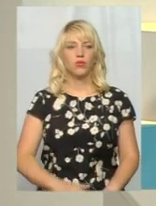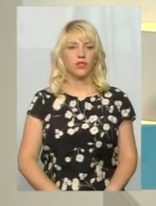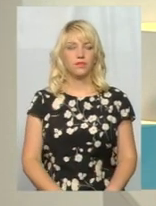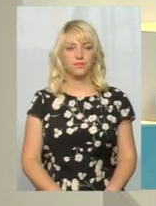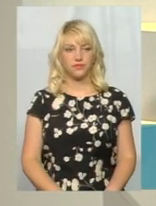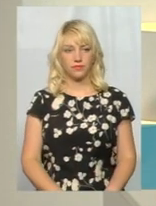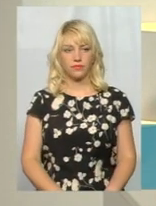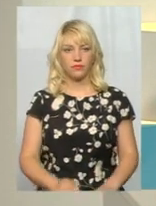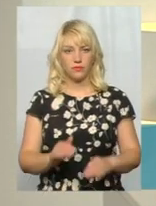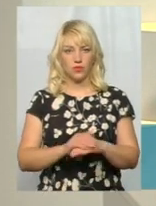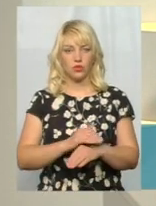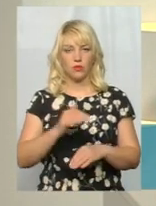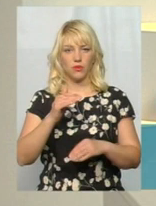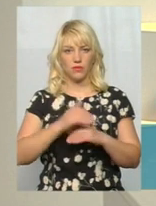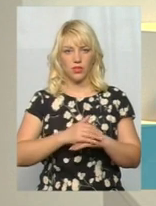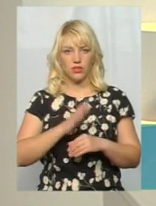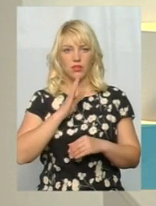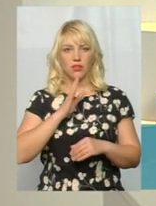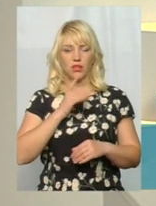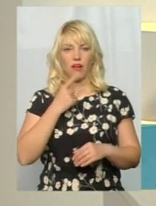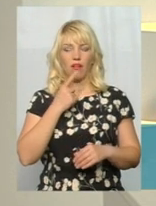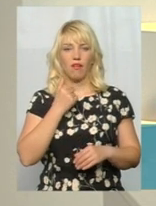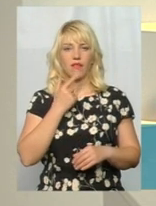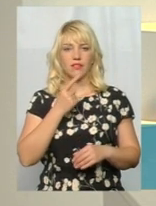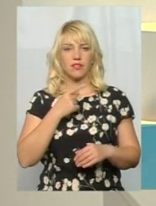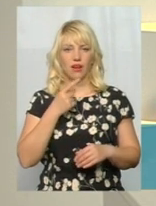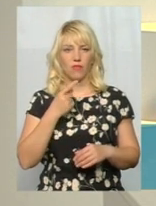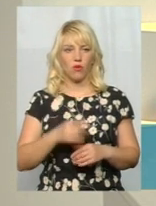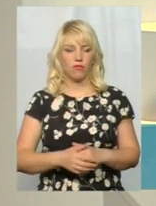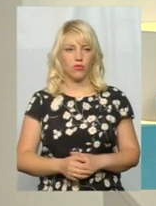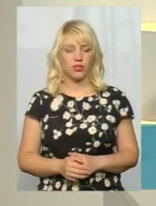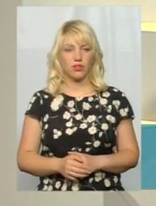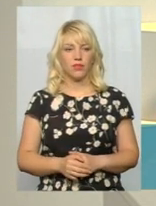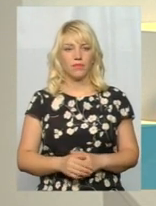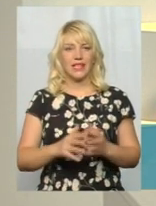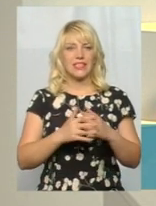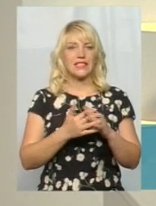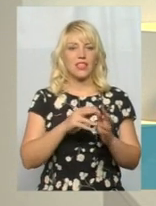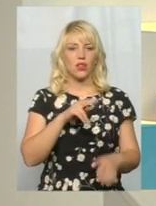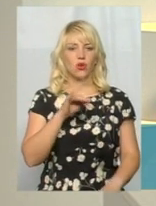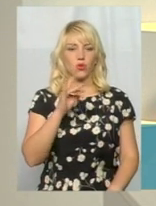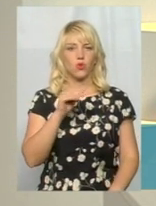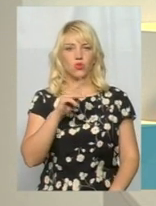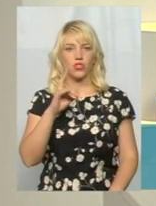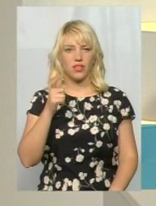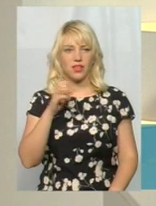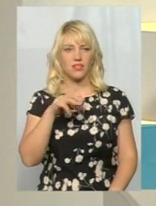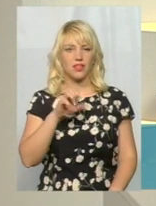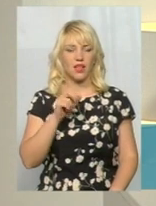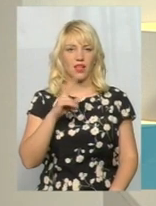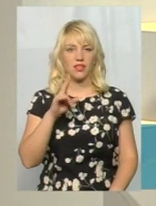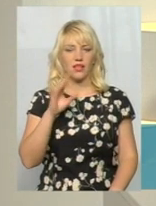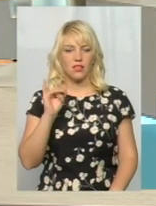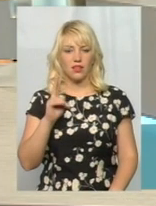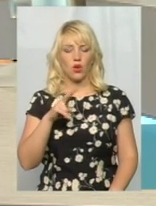будь ласка, послухайте. Доброго вечора, Красилю, село Дружне, стаднік Людмила. Хотіла б задати